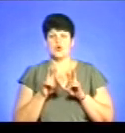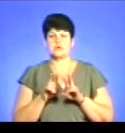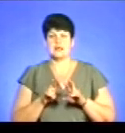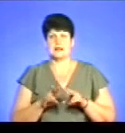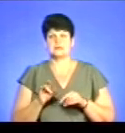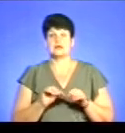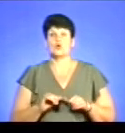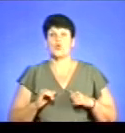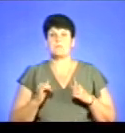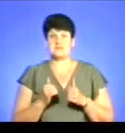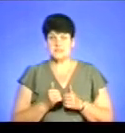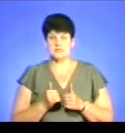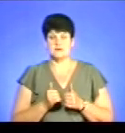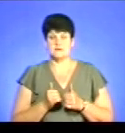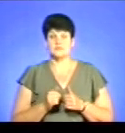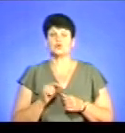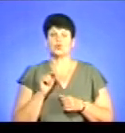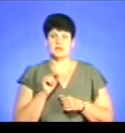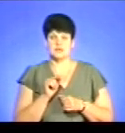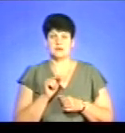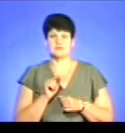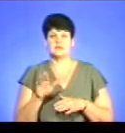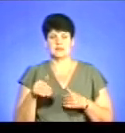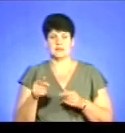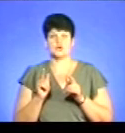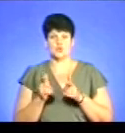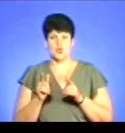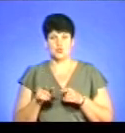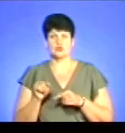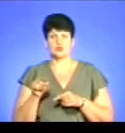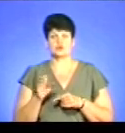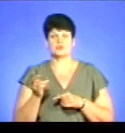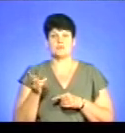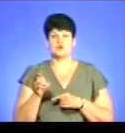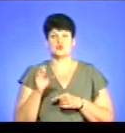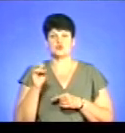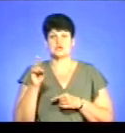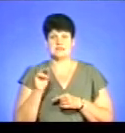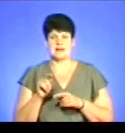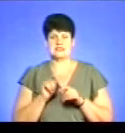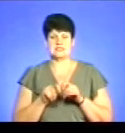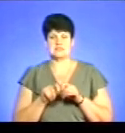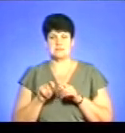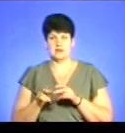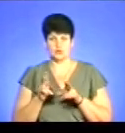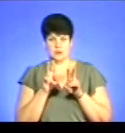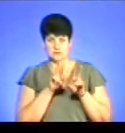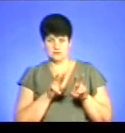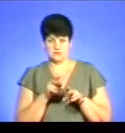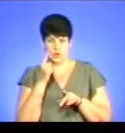комісія, то тоді вона дає згоду для того, щоб прийшов соціальний інспектор і оцінив майновий стан.